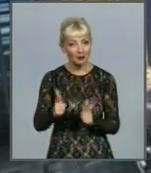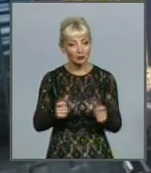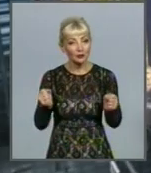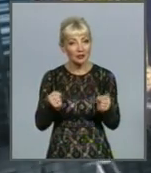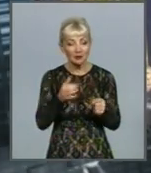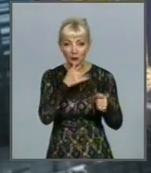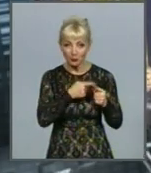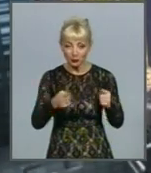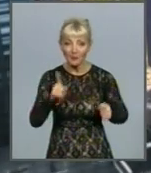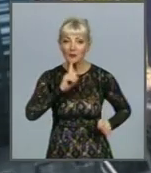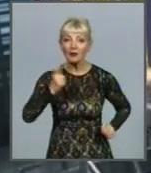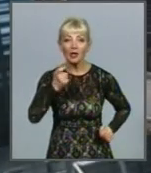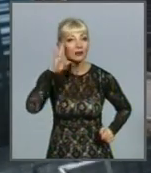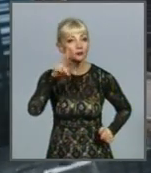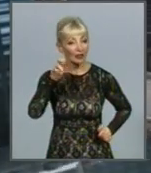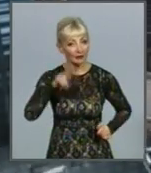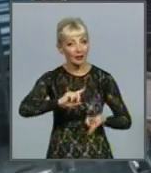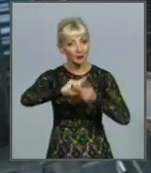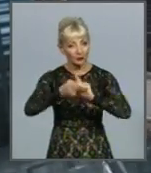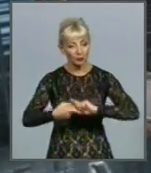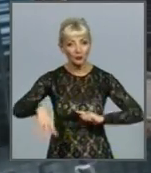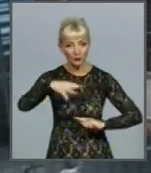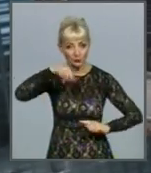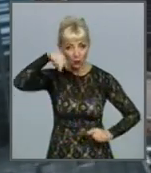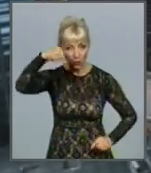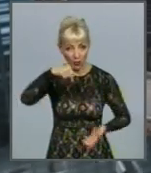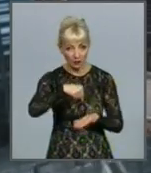зимового періоду КП «Харківводоканал» проводить по всьому місто.